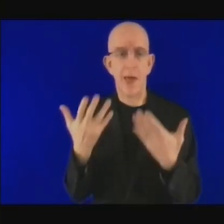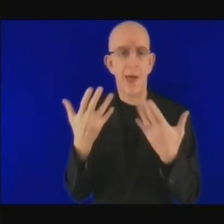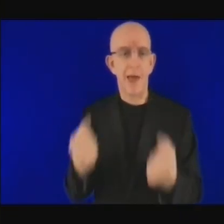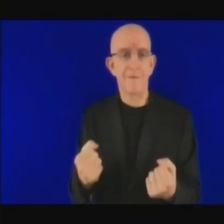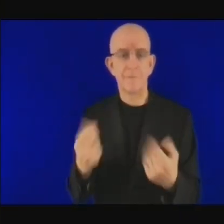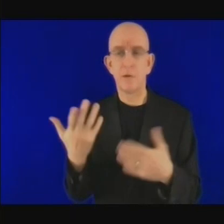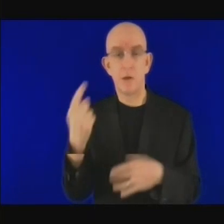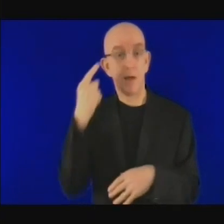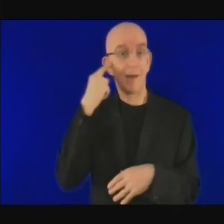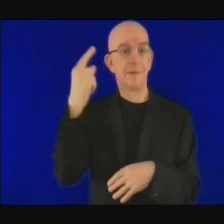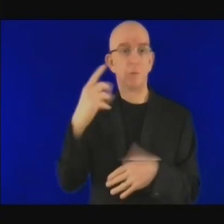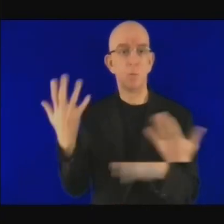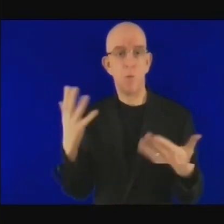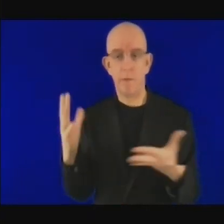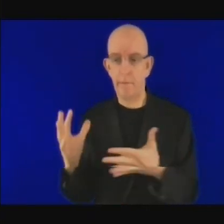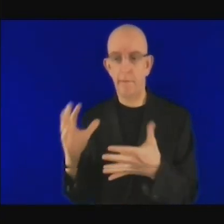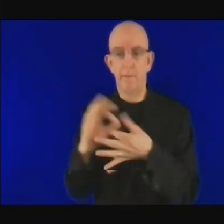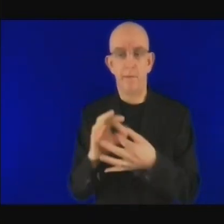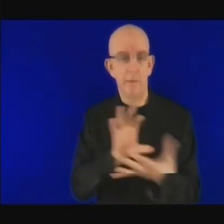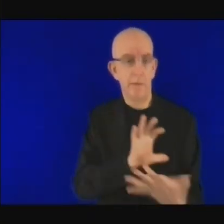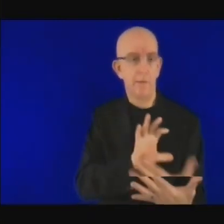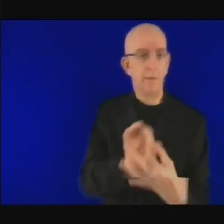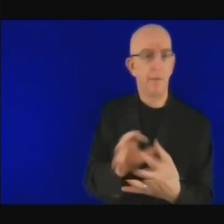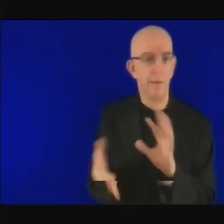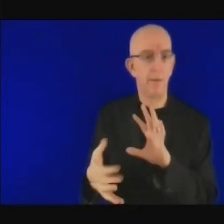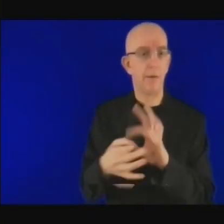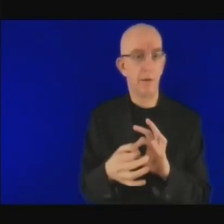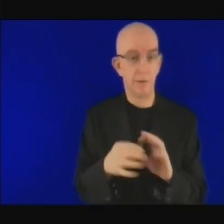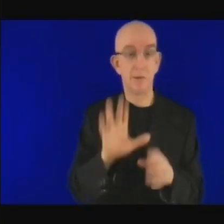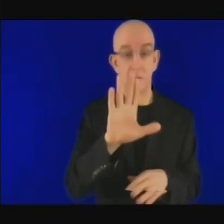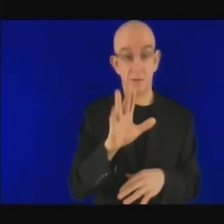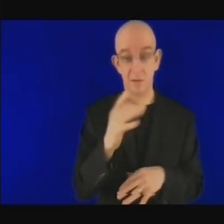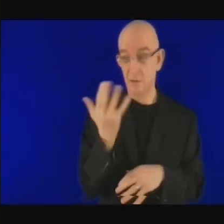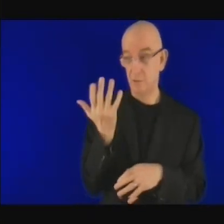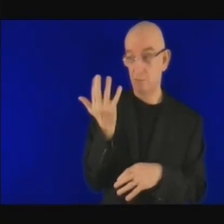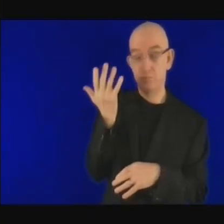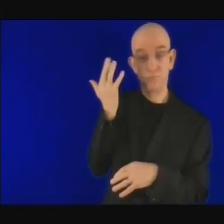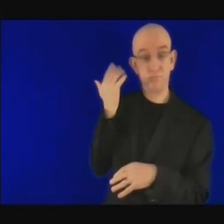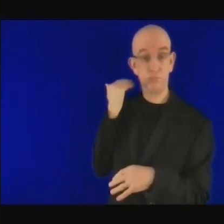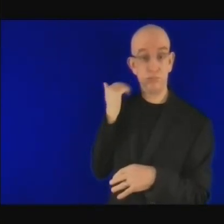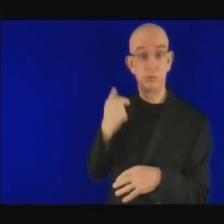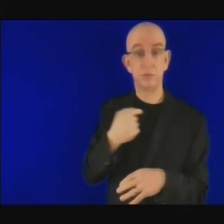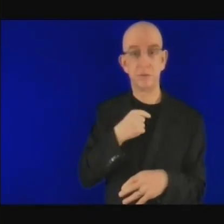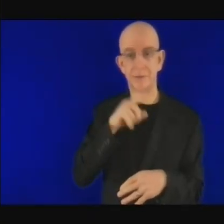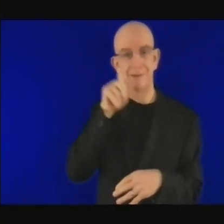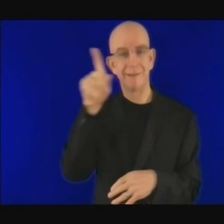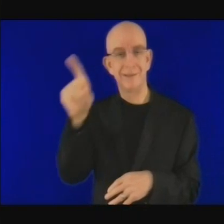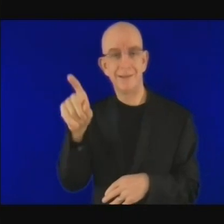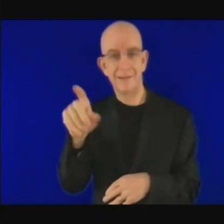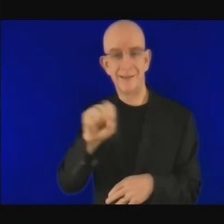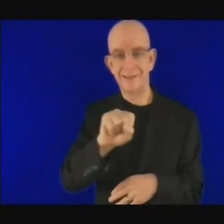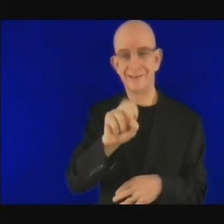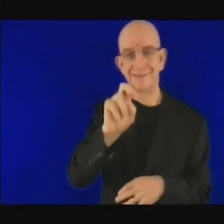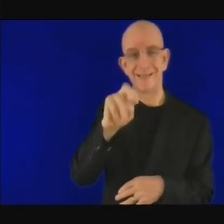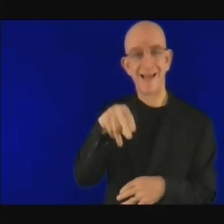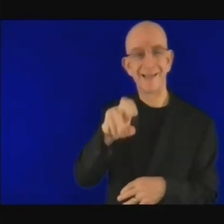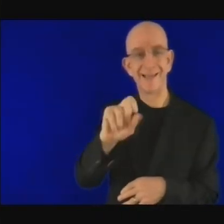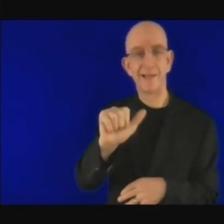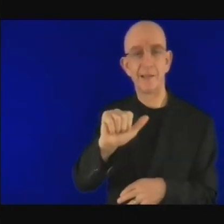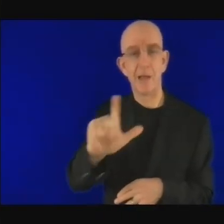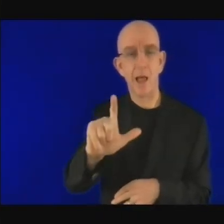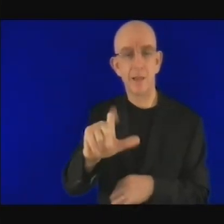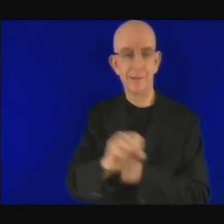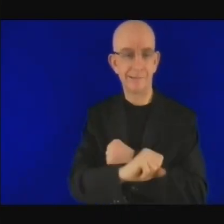quand je faisais ma maîtrise au Sénégal, on a essayé d'examiner tous ces éléments